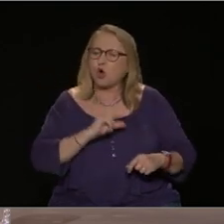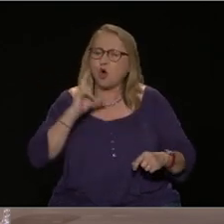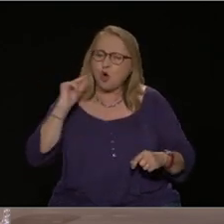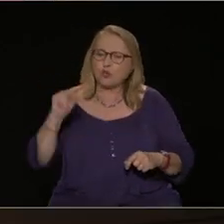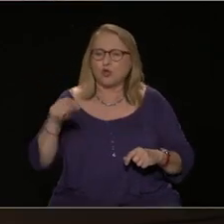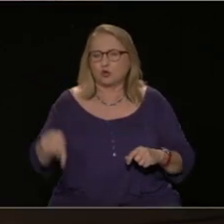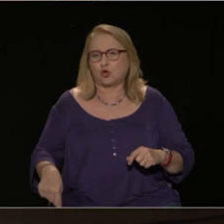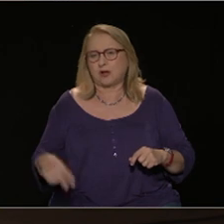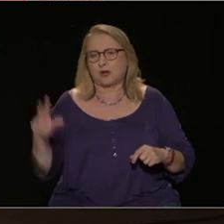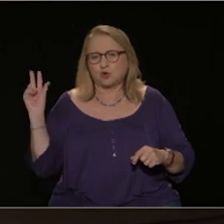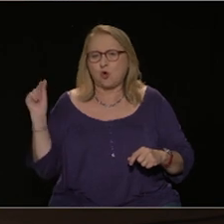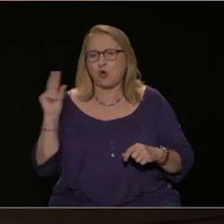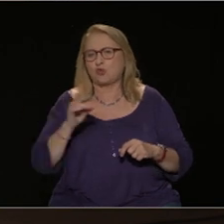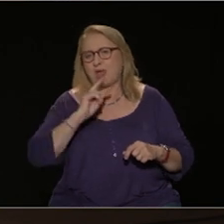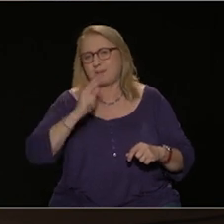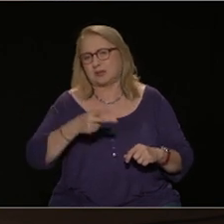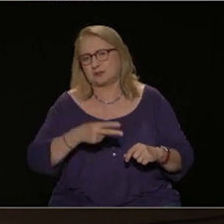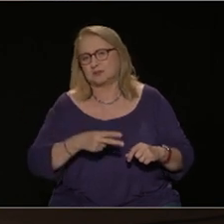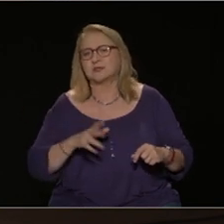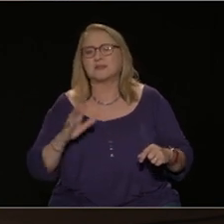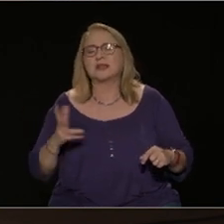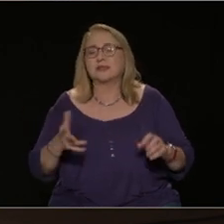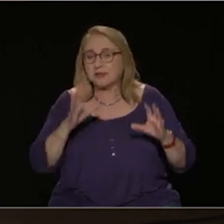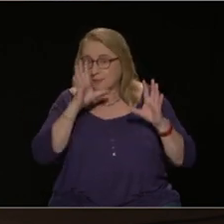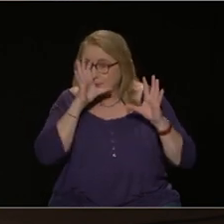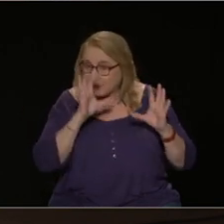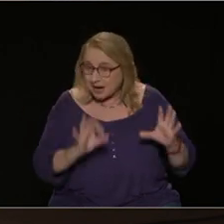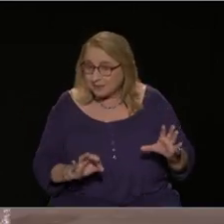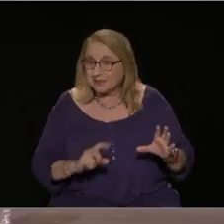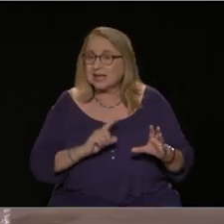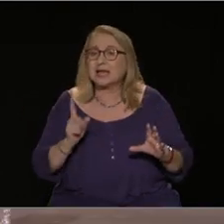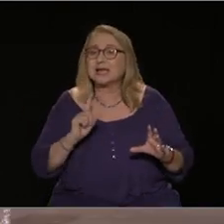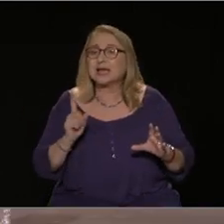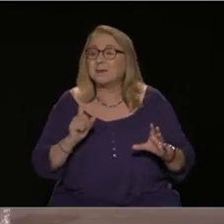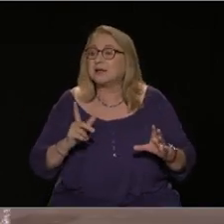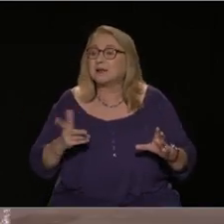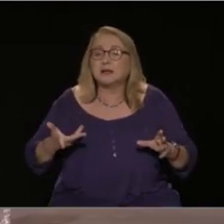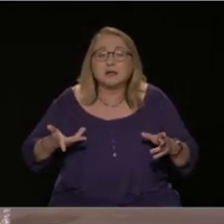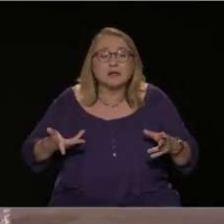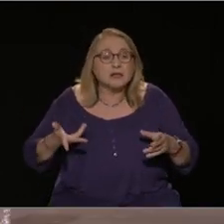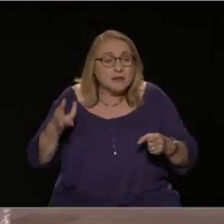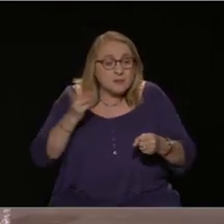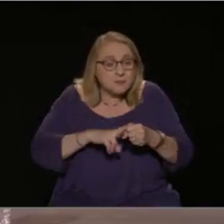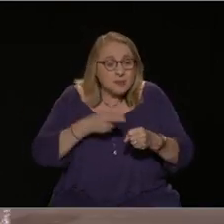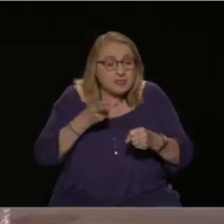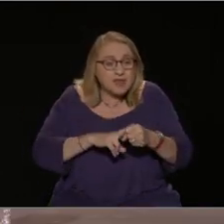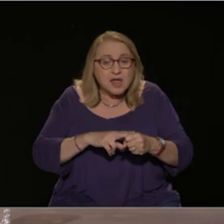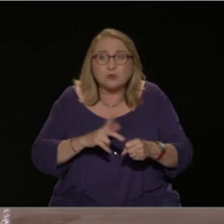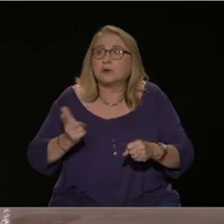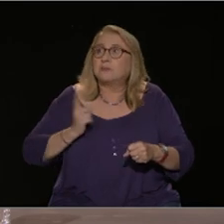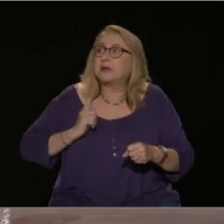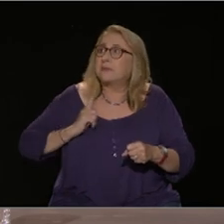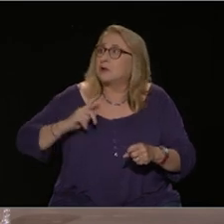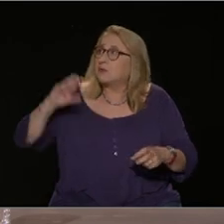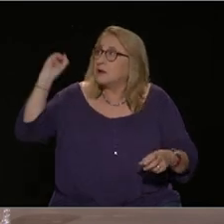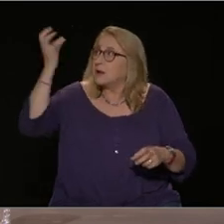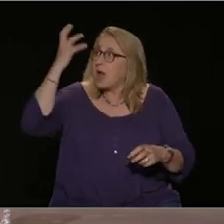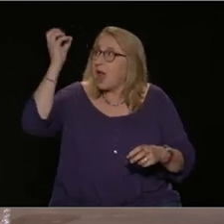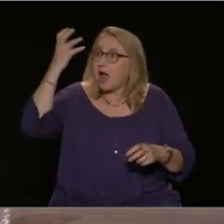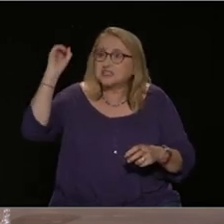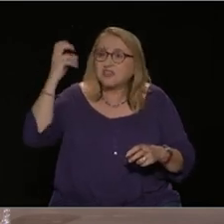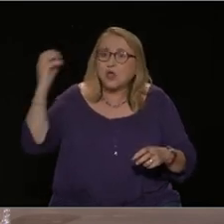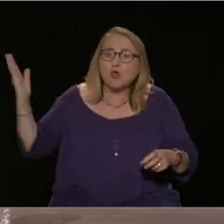πραγματικά για να μην πεθαίνουμε στον δρόμο περιμένοντας ένα ΕΚΑΒ που δεν έρχεται ποτέ,